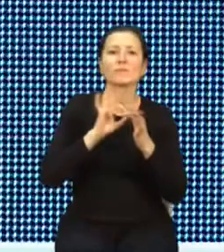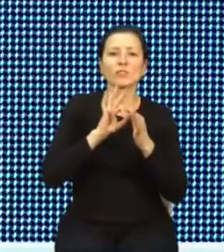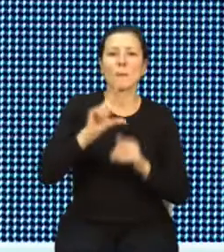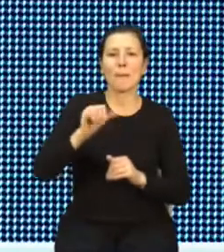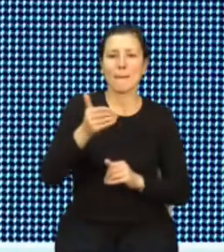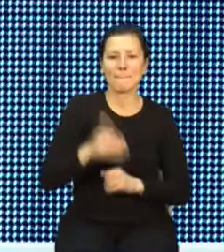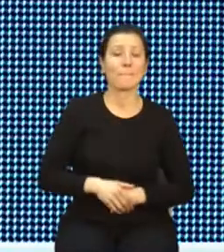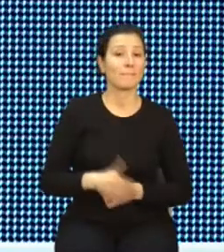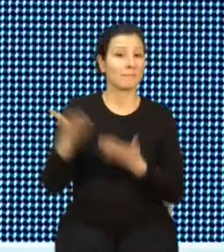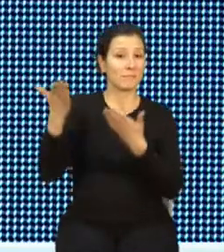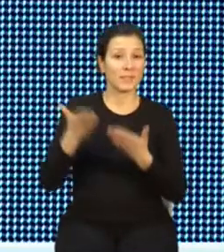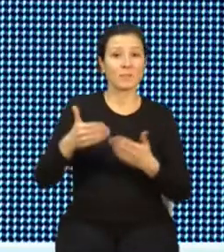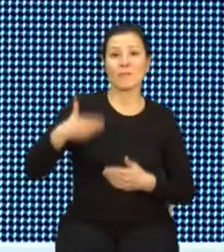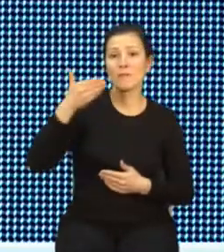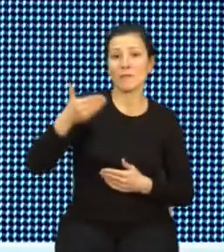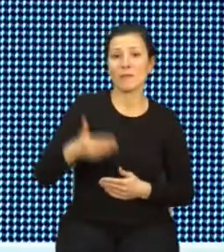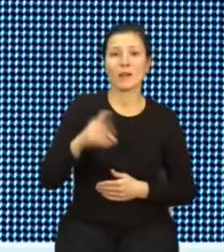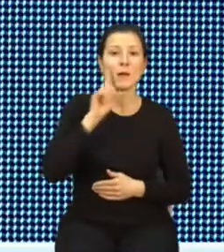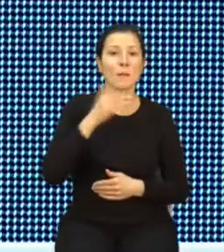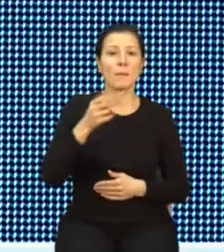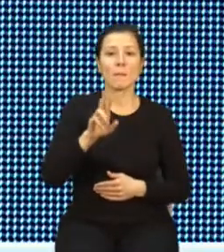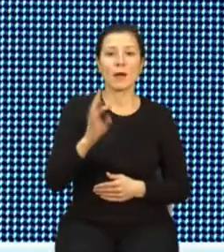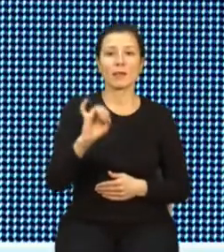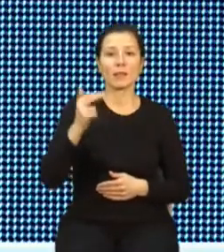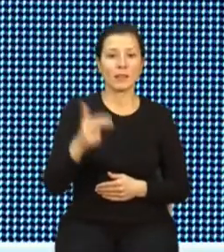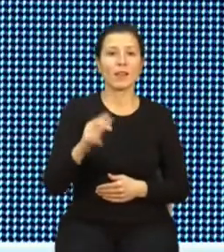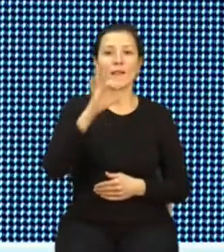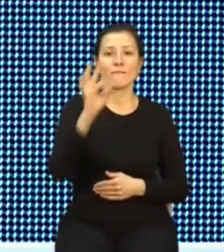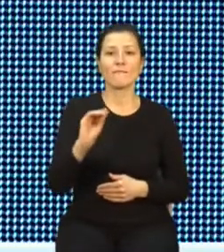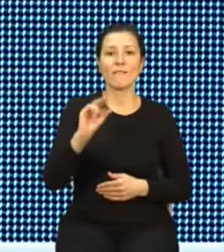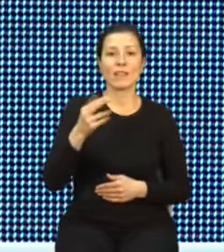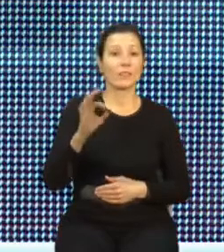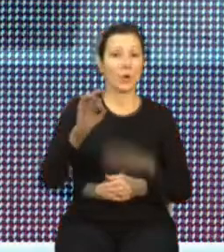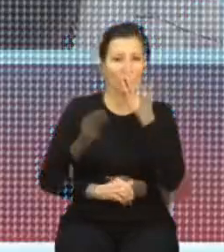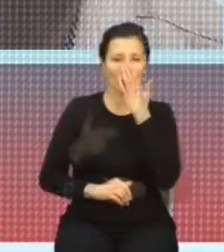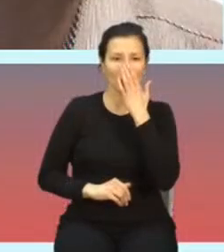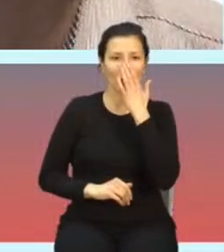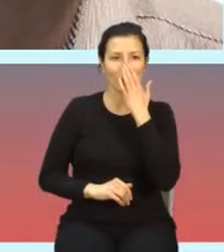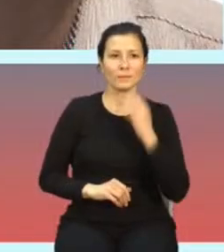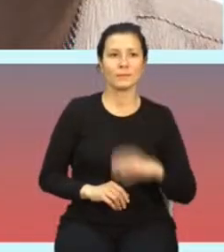Zapraszam na prezentację pana Martina Fentona z brytyjskiego regulatora rynku Ofcom.